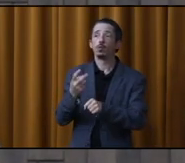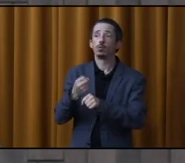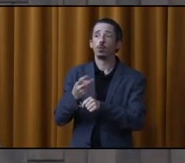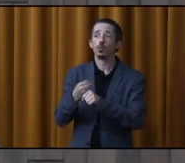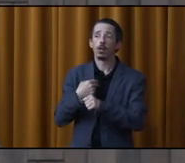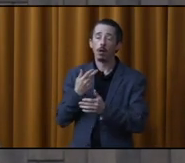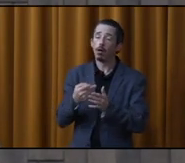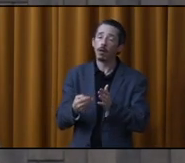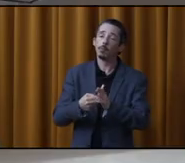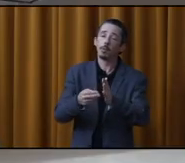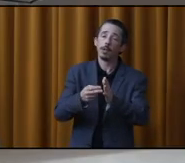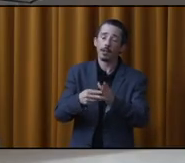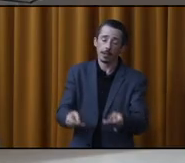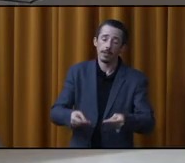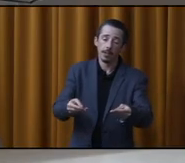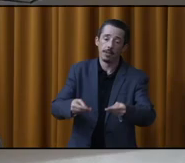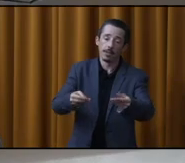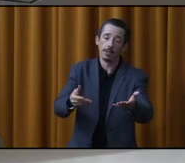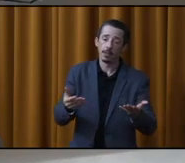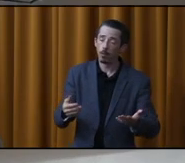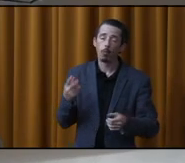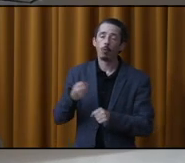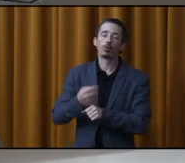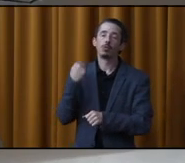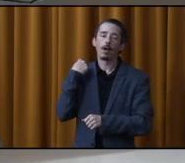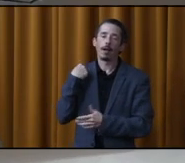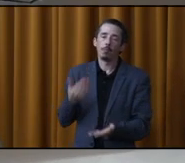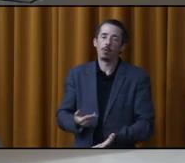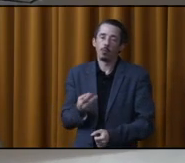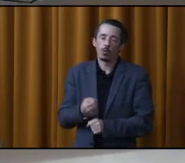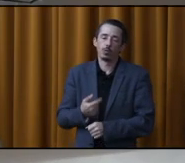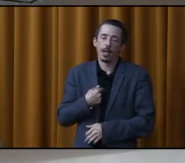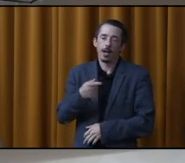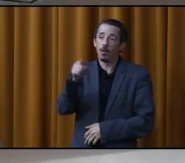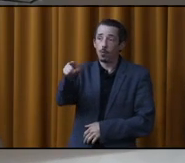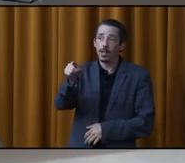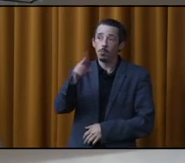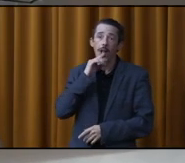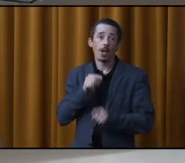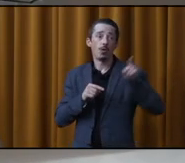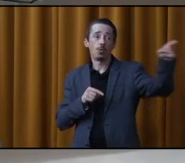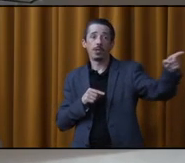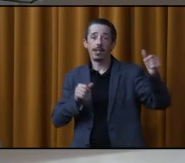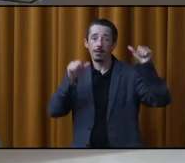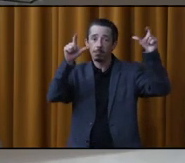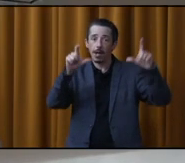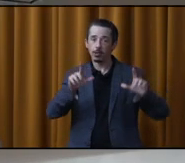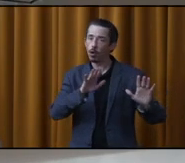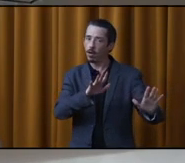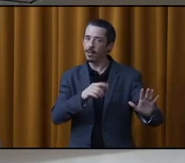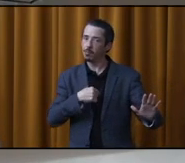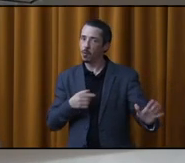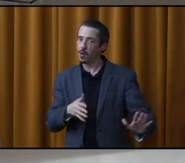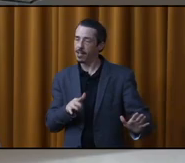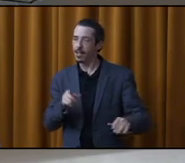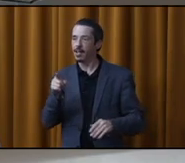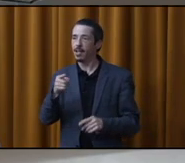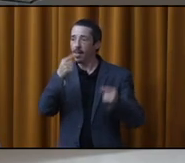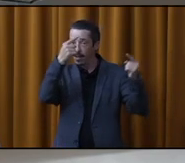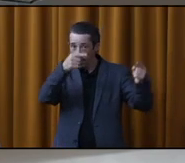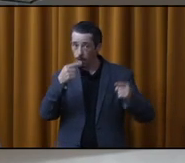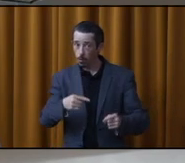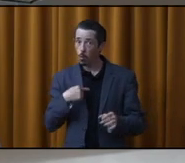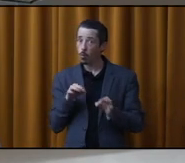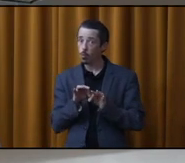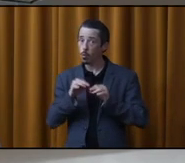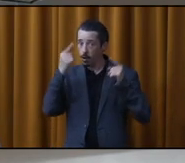juste le soulever. Il faudrait que M. Hanouk… Ça ne pas deux ans qu'on est là. Non, pas vous. Je parle de lui qui a installé cette bâtisse-là. Je comprends. Parce'on a pris une entente très